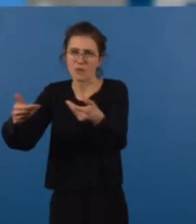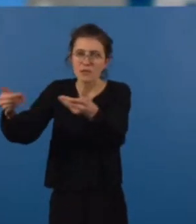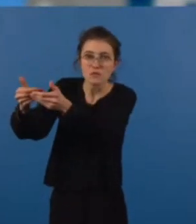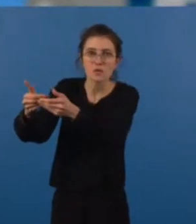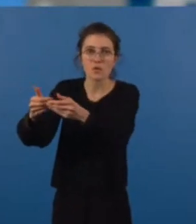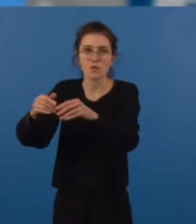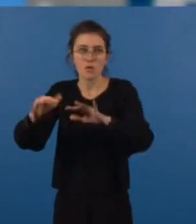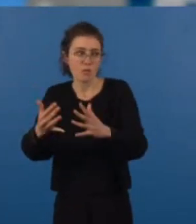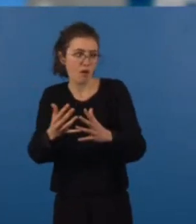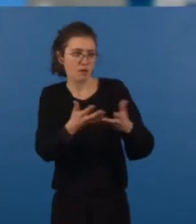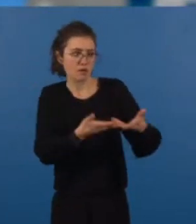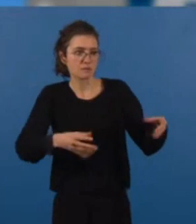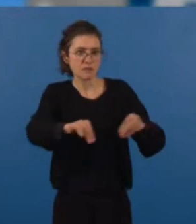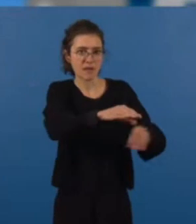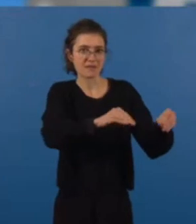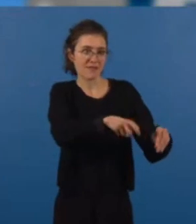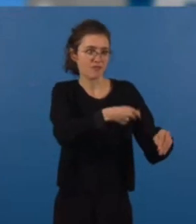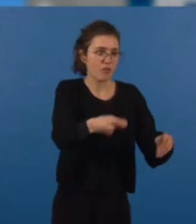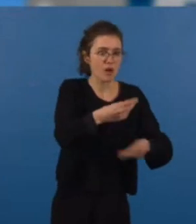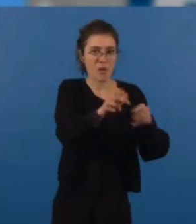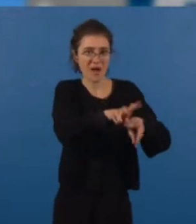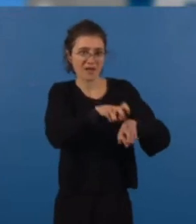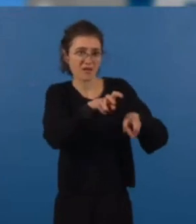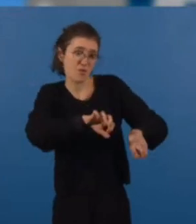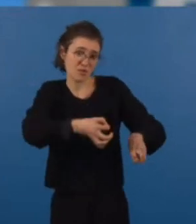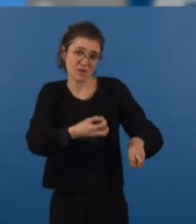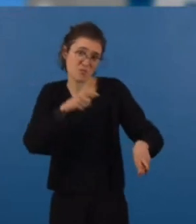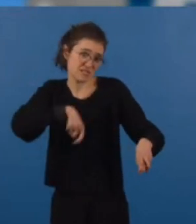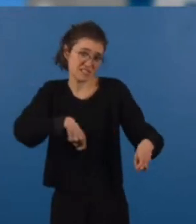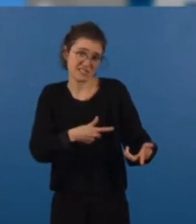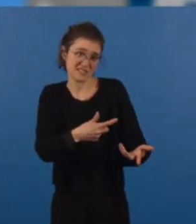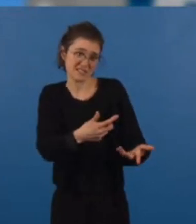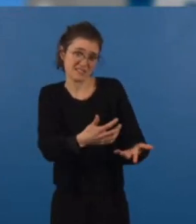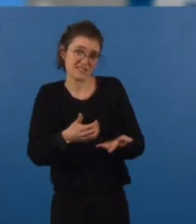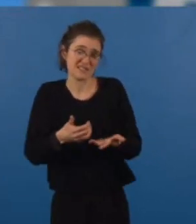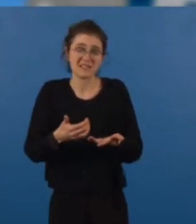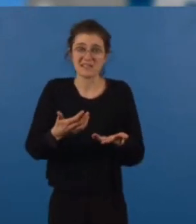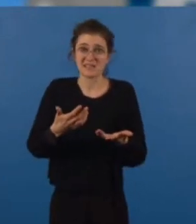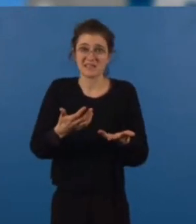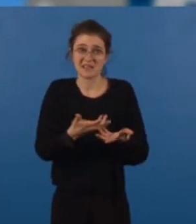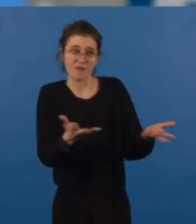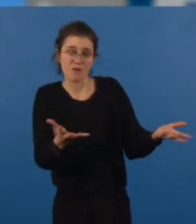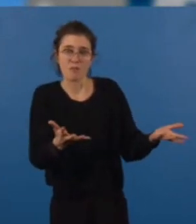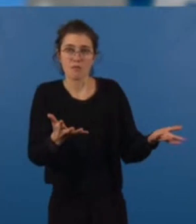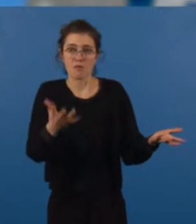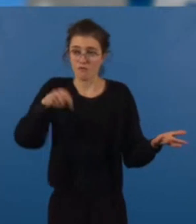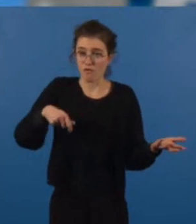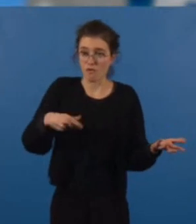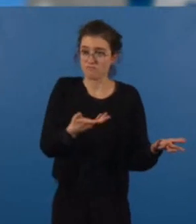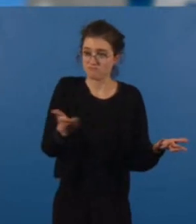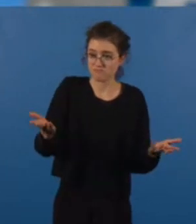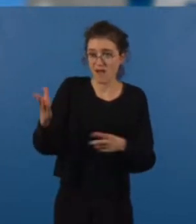ou agricoles. Oui, la densification doit offrir un habitat où il fait bon vibre pour toutes et